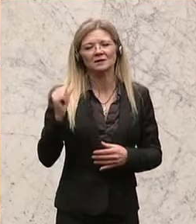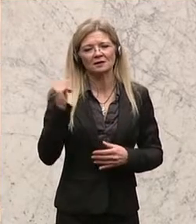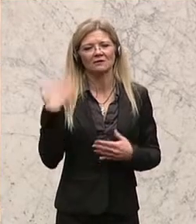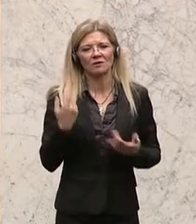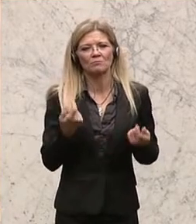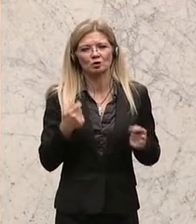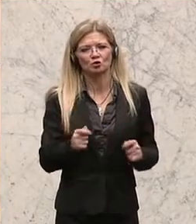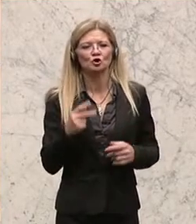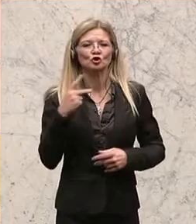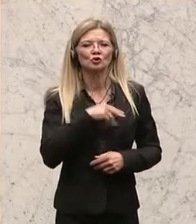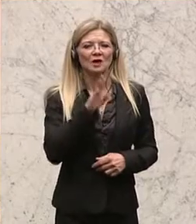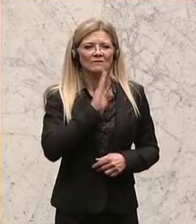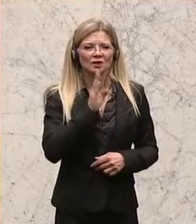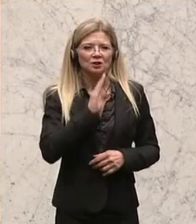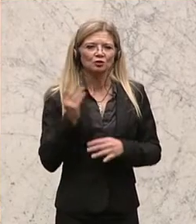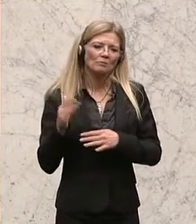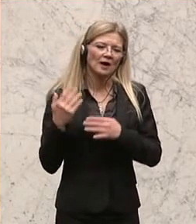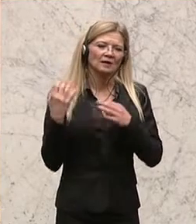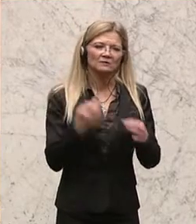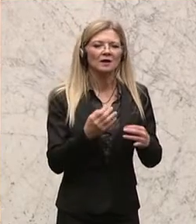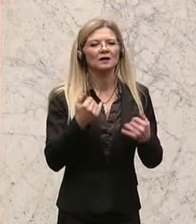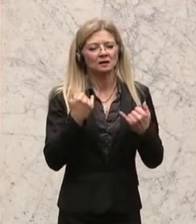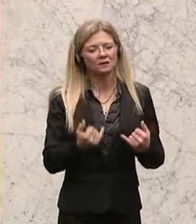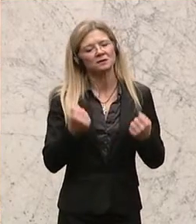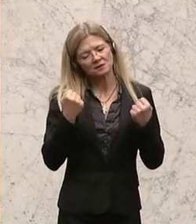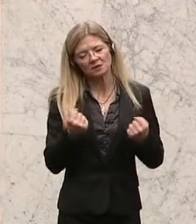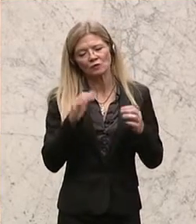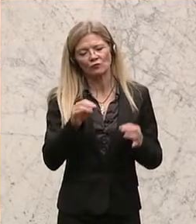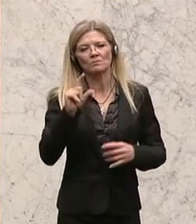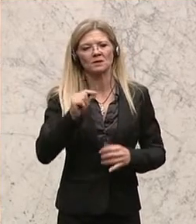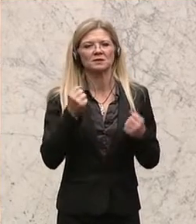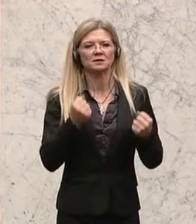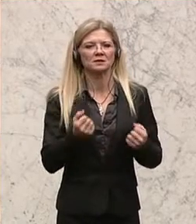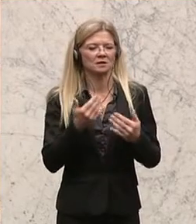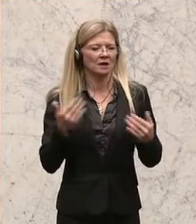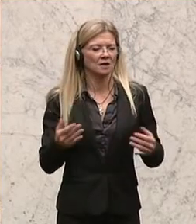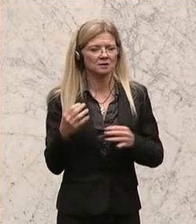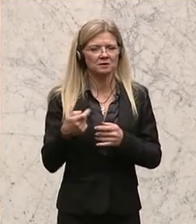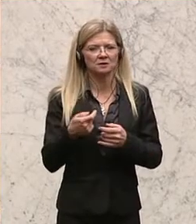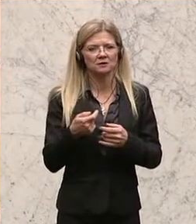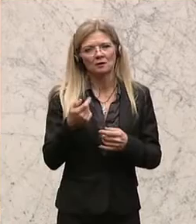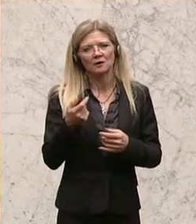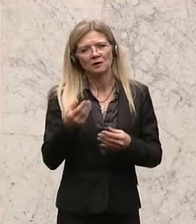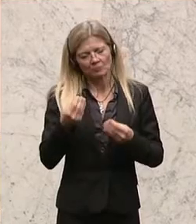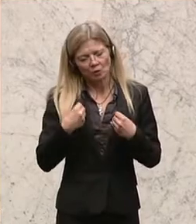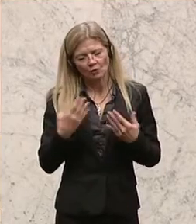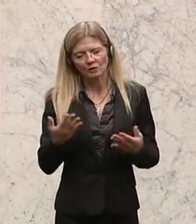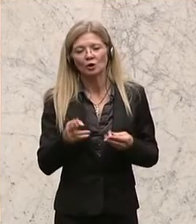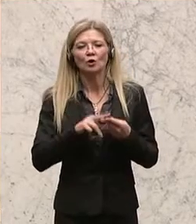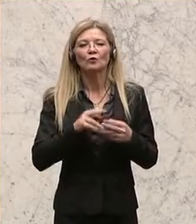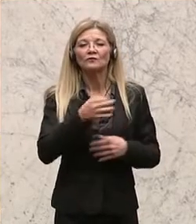für die Mindestsicherungsbezieher und zu Tagesordnungspunkt 26, der sich